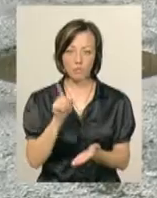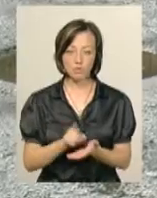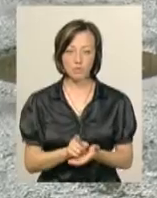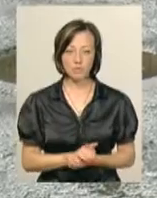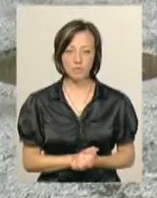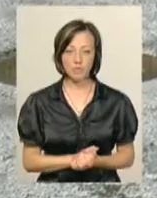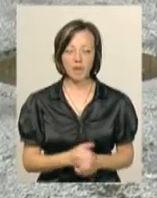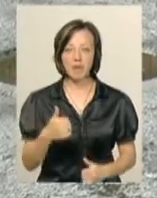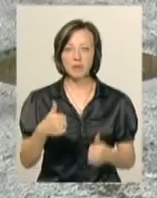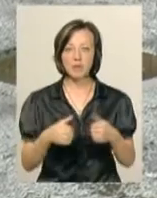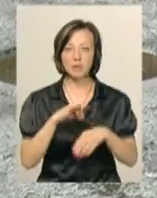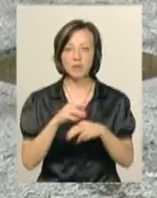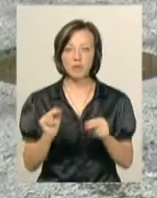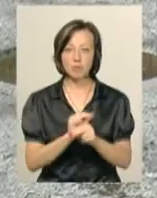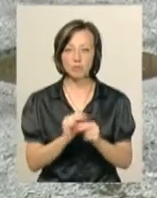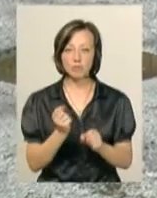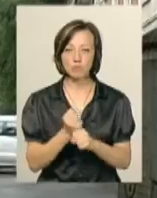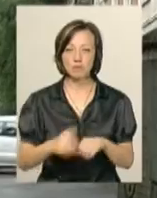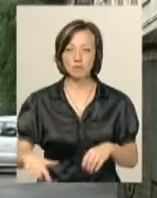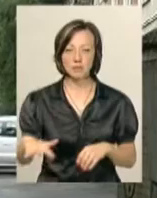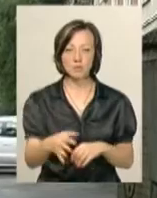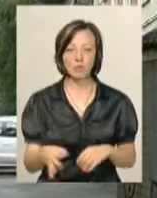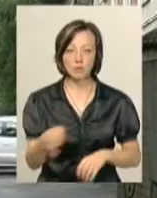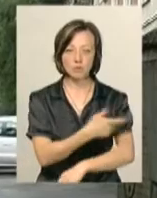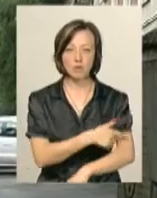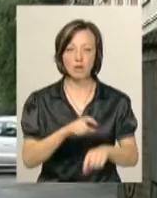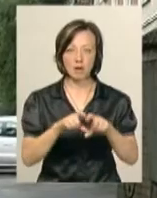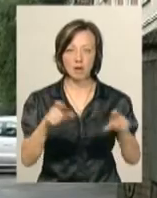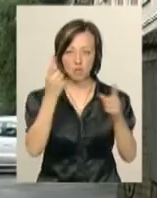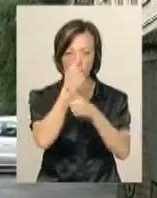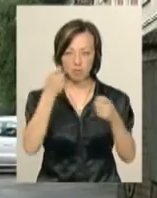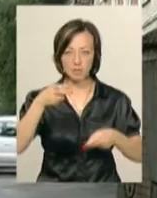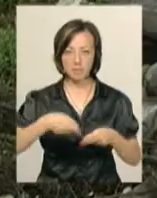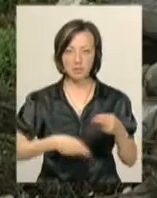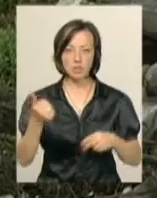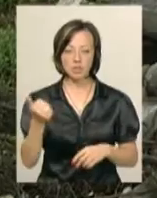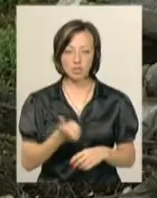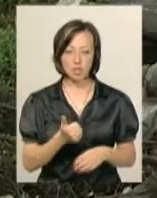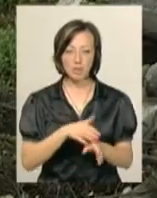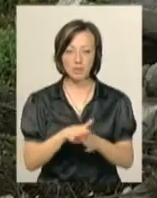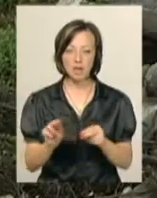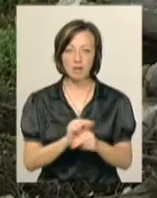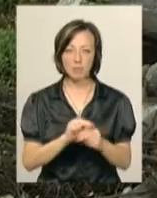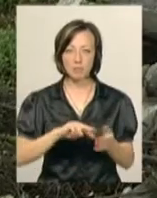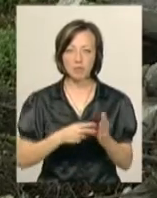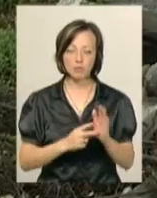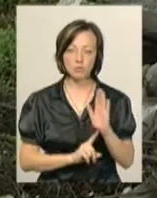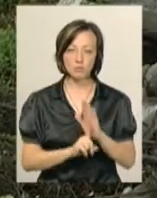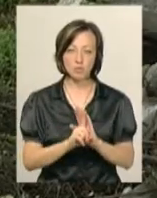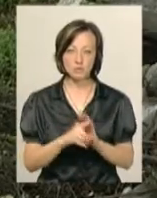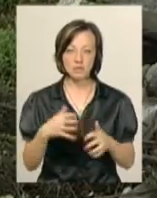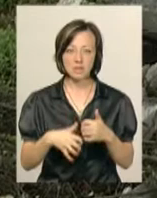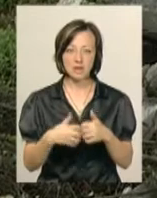Тендер на проведення ремонтних робіт на території обласної лікарні оголосять наприкінці цього тижня. Капітальний ремонт планують розпочати